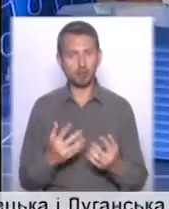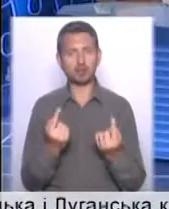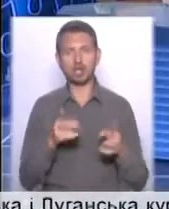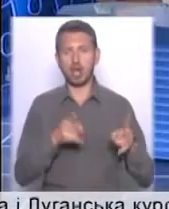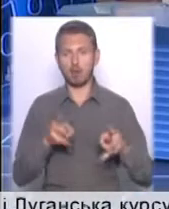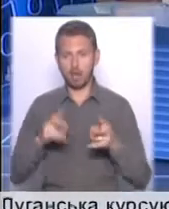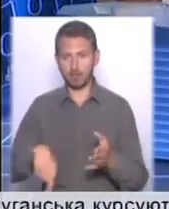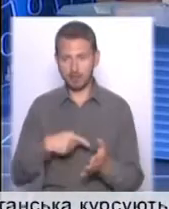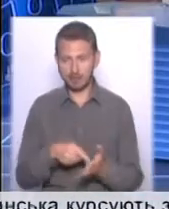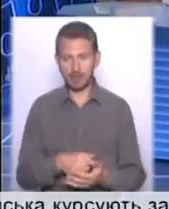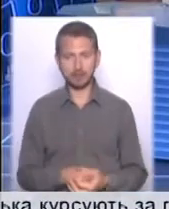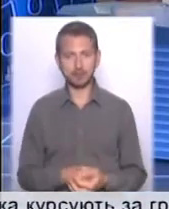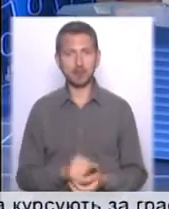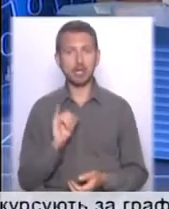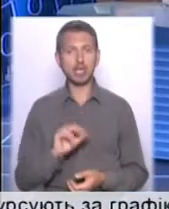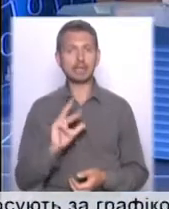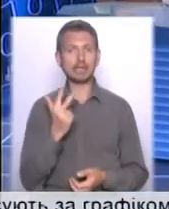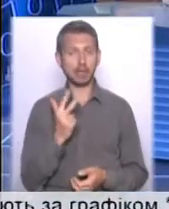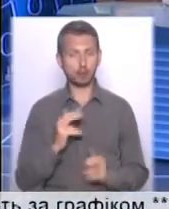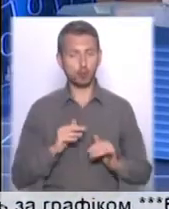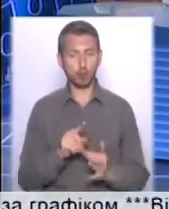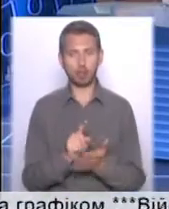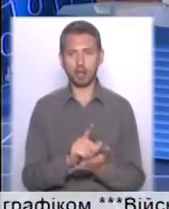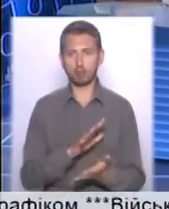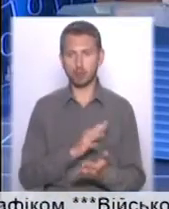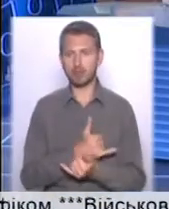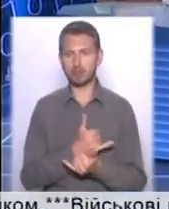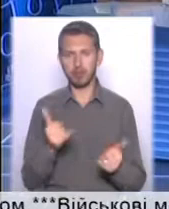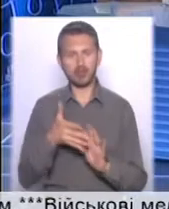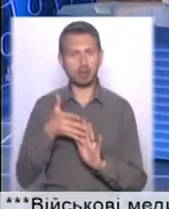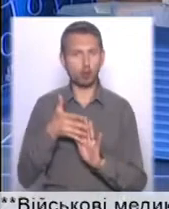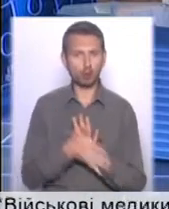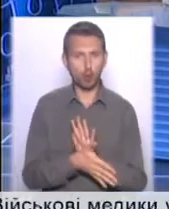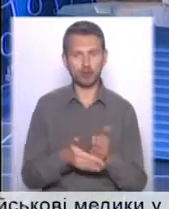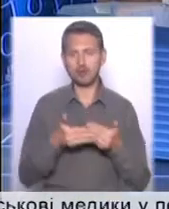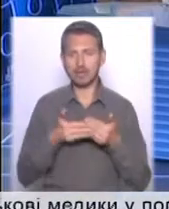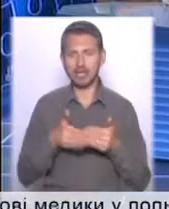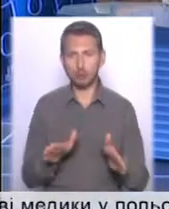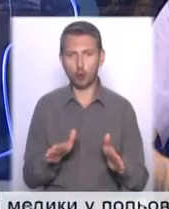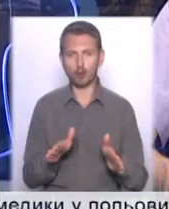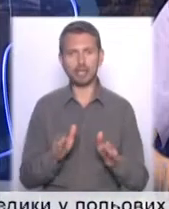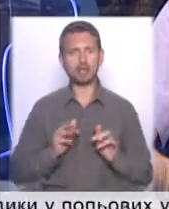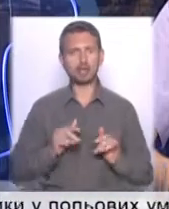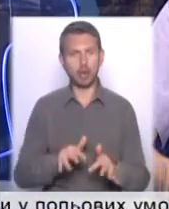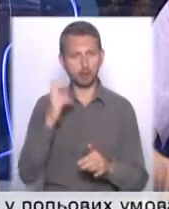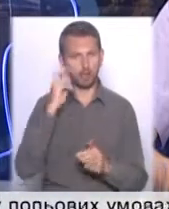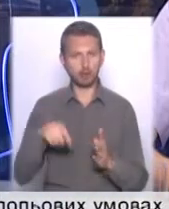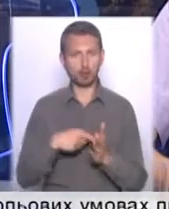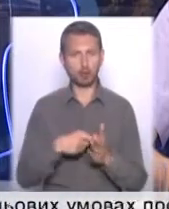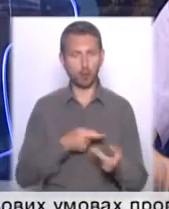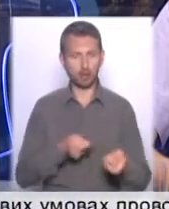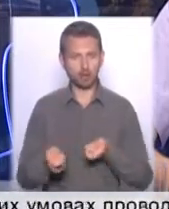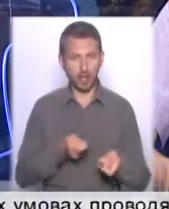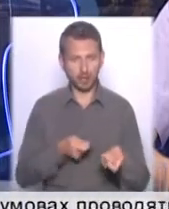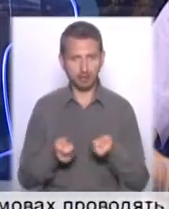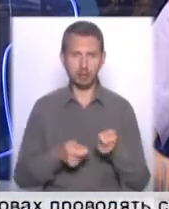аварії в місті. І третім кроком має бути безумовно забезпечення прозорості, відкритості діяльності Київської міської влади.